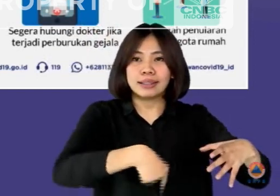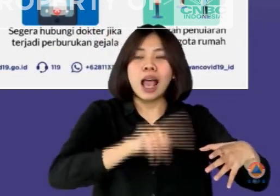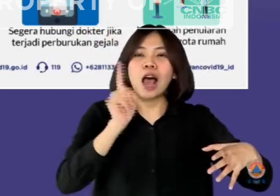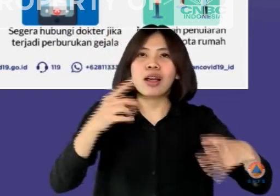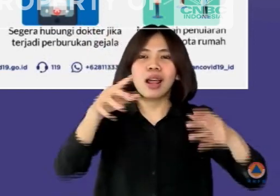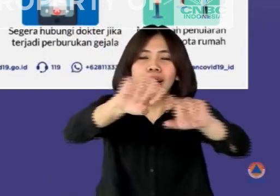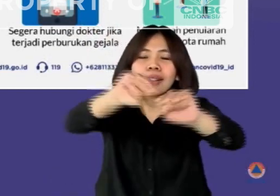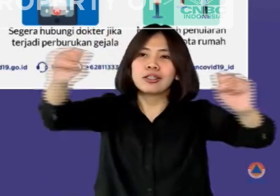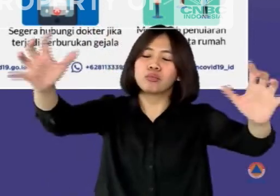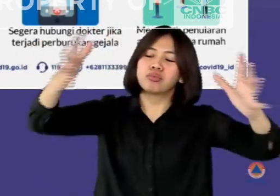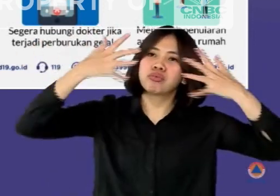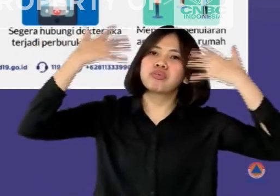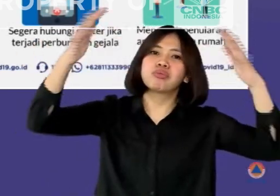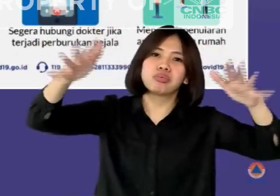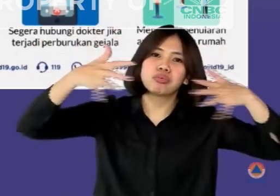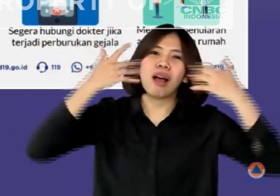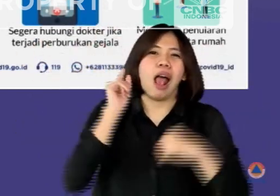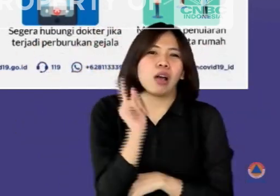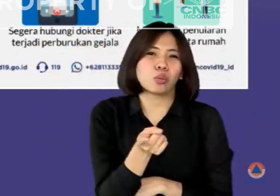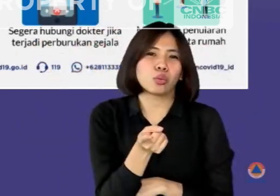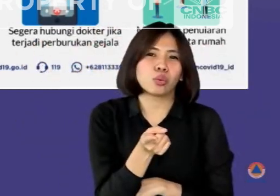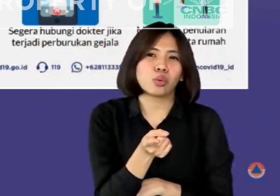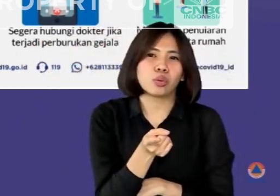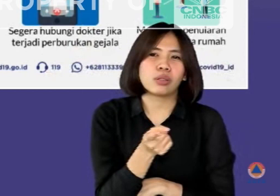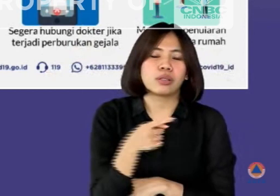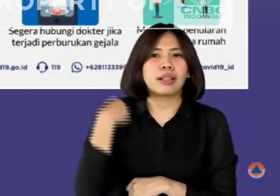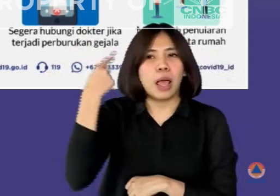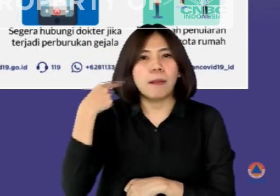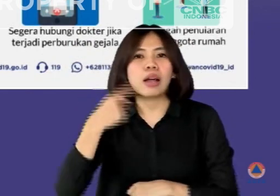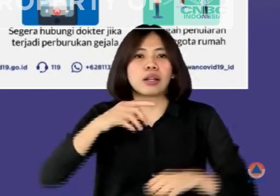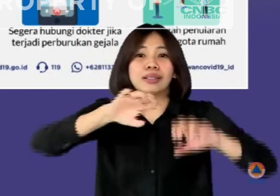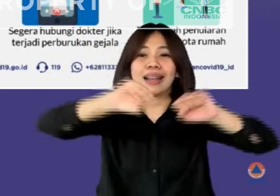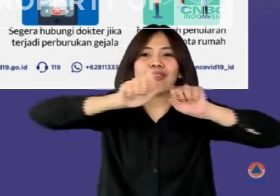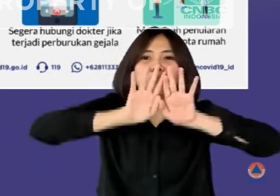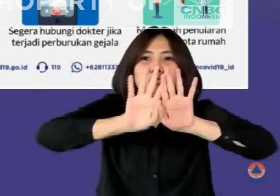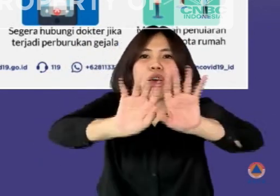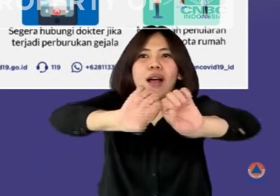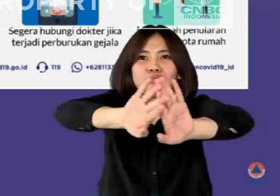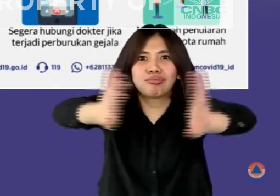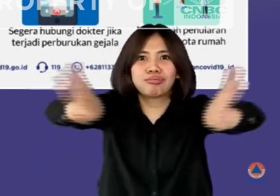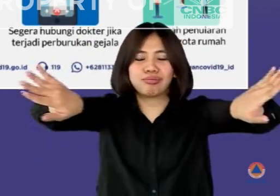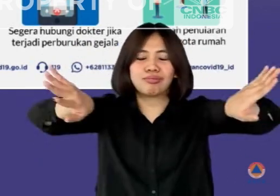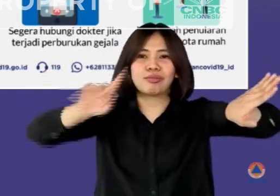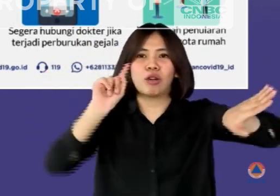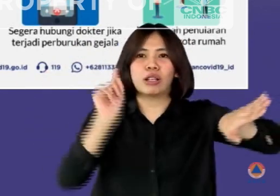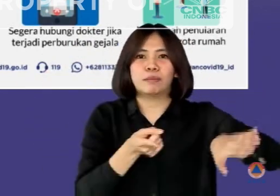sirkulasi udara dan pencahayaan yang baik melalui secara rutin membuka jendela kamar.